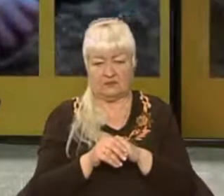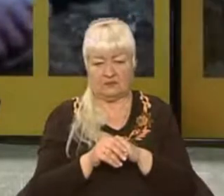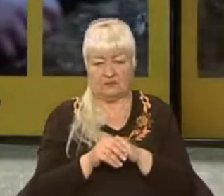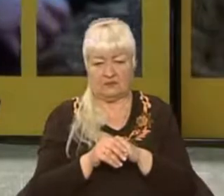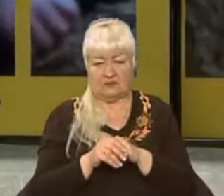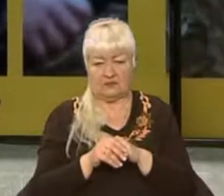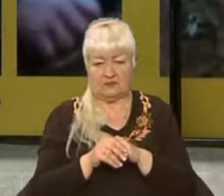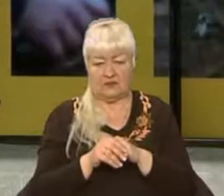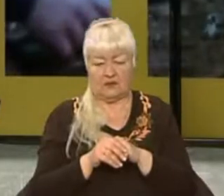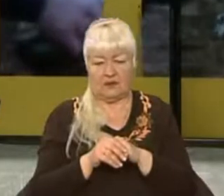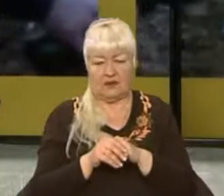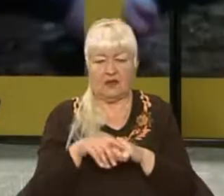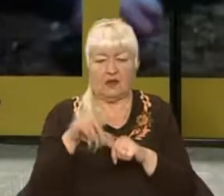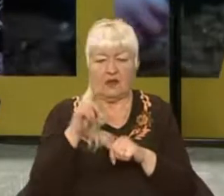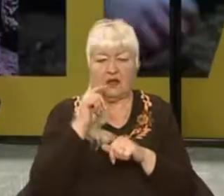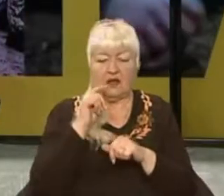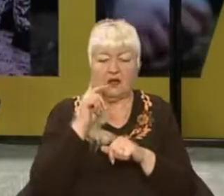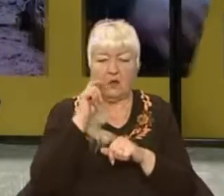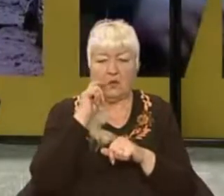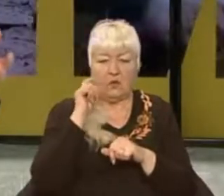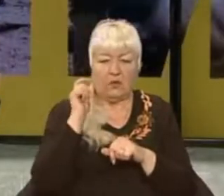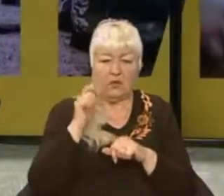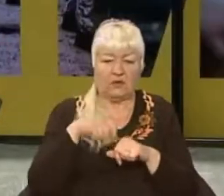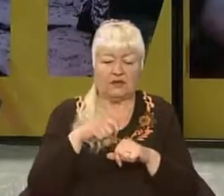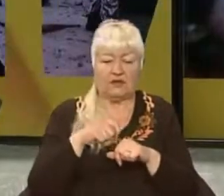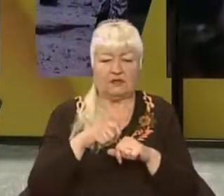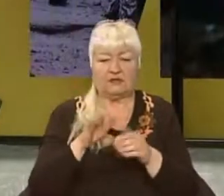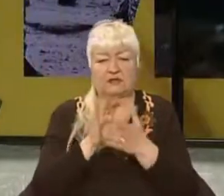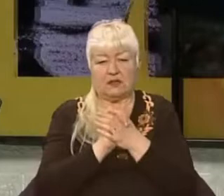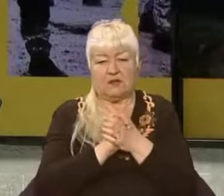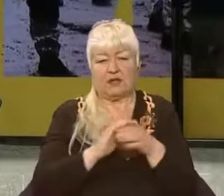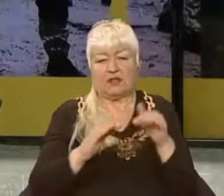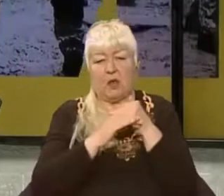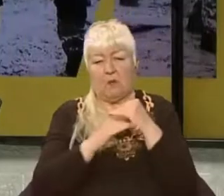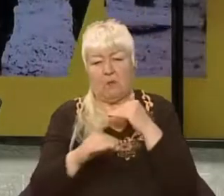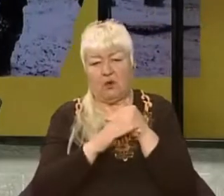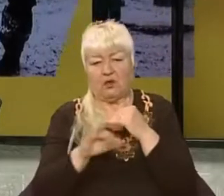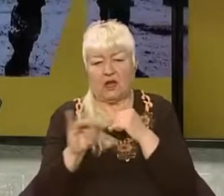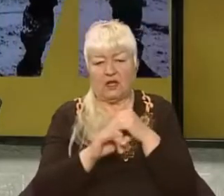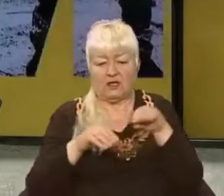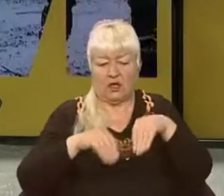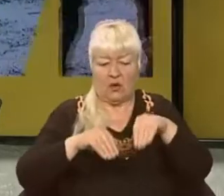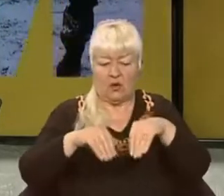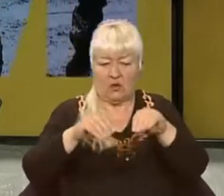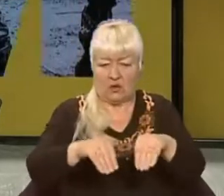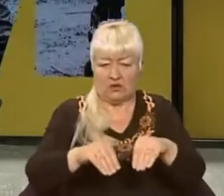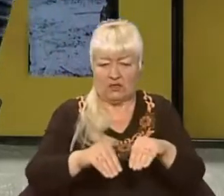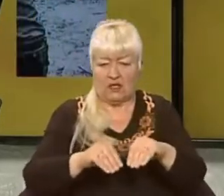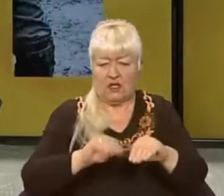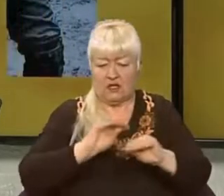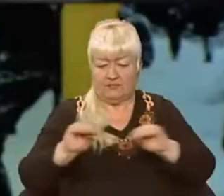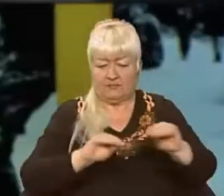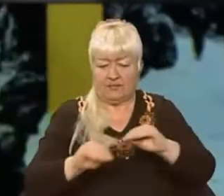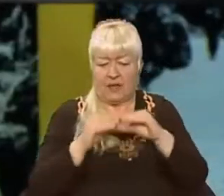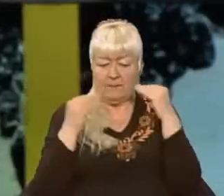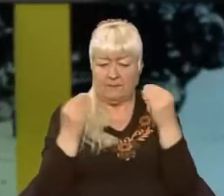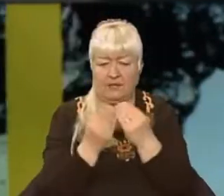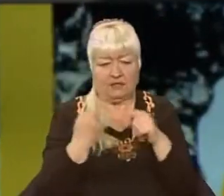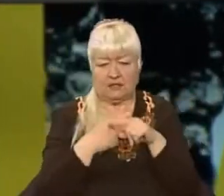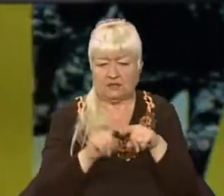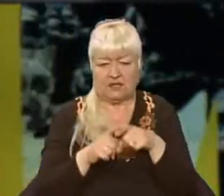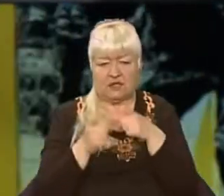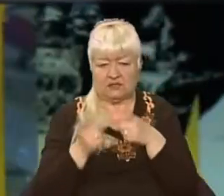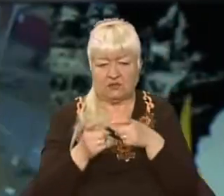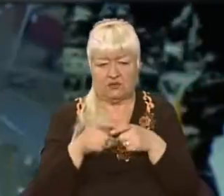Мінування українських мирних полей і городів – це, звісно, злочини. Зараз якраз поговоримо про злочини окупантів. В